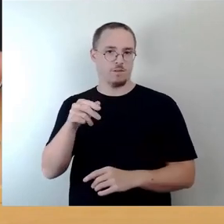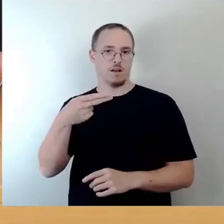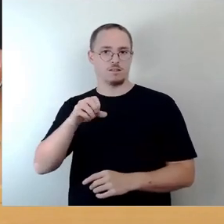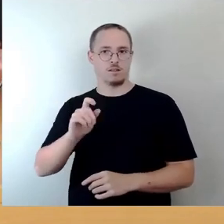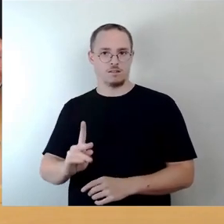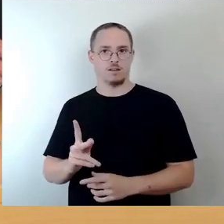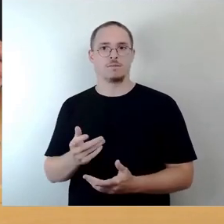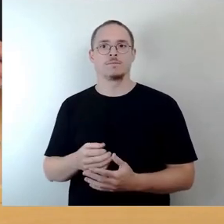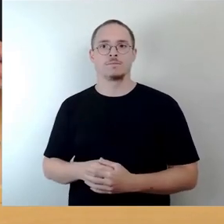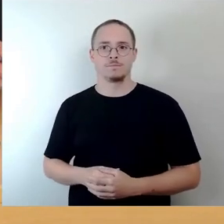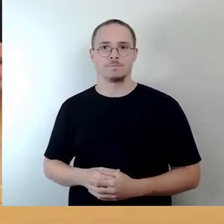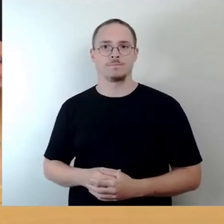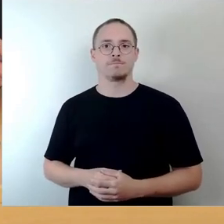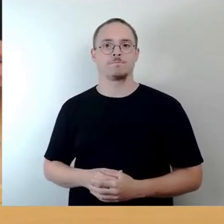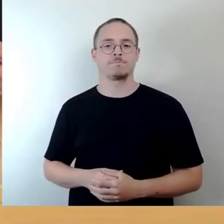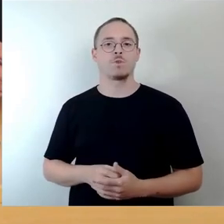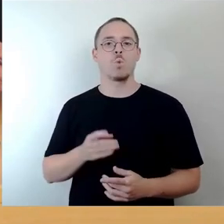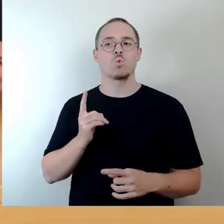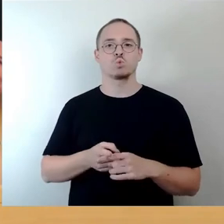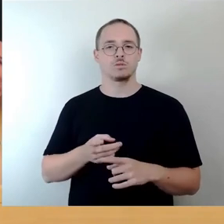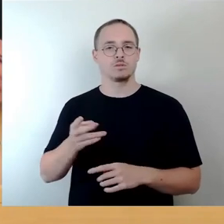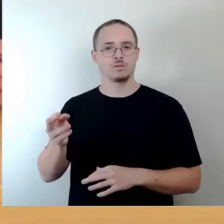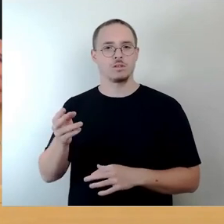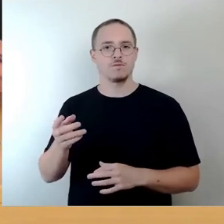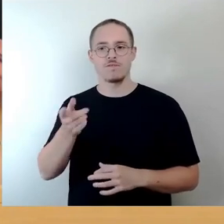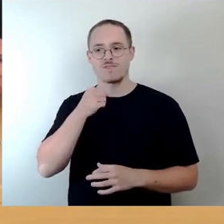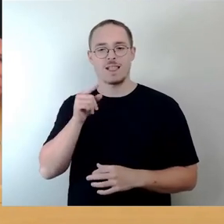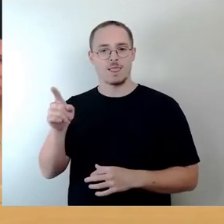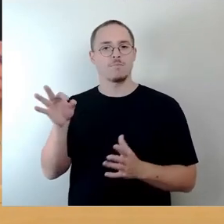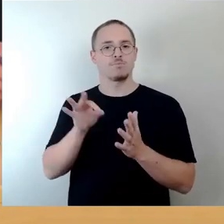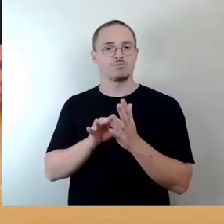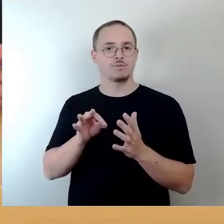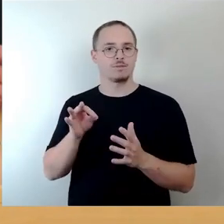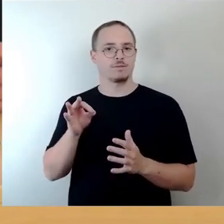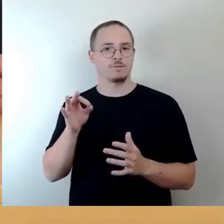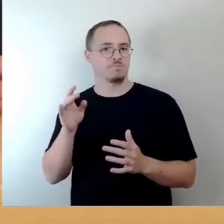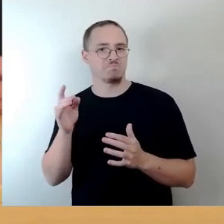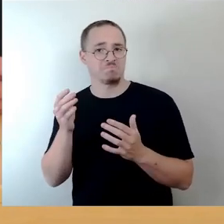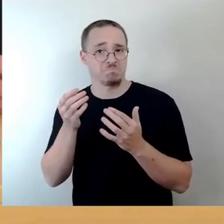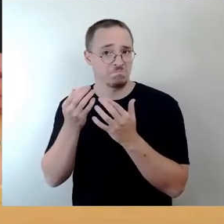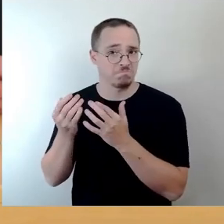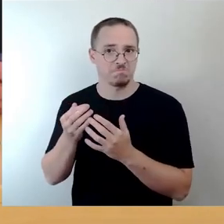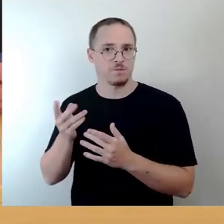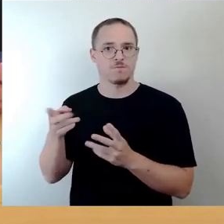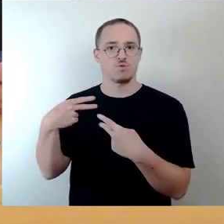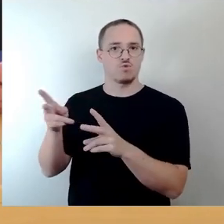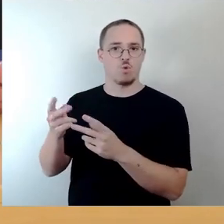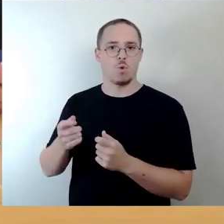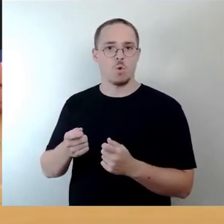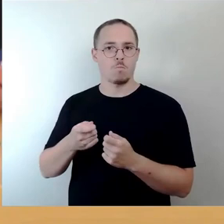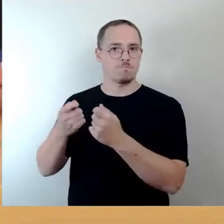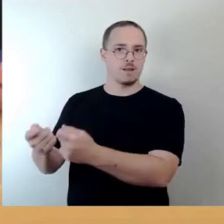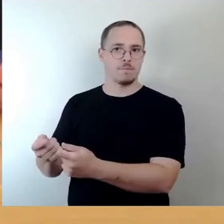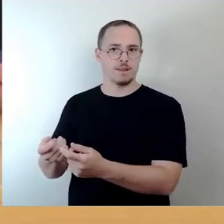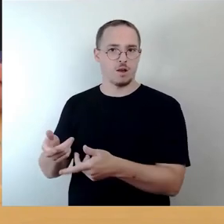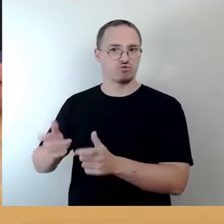Rücküberweisung in den Ausschuss. Und bevor wir darüber abstimmen, hatte ich ja gesagt, das sind also die Kleidersammlungen